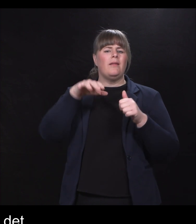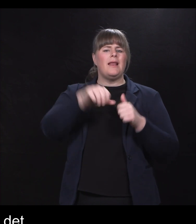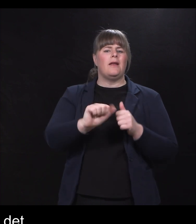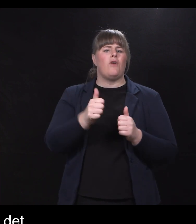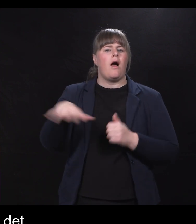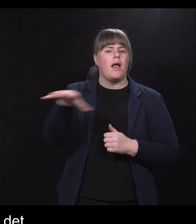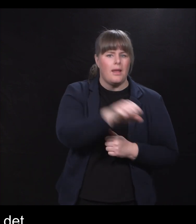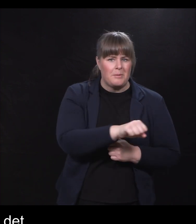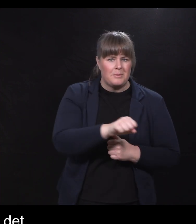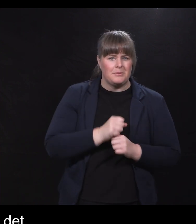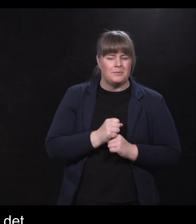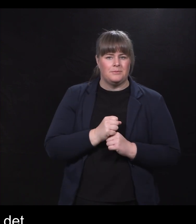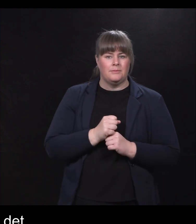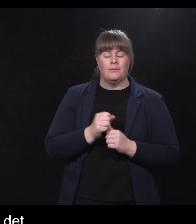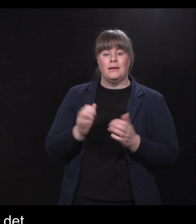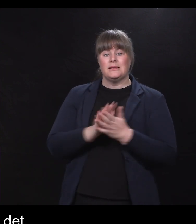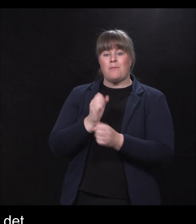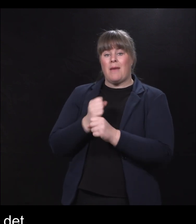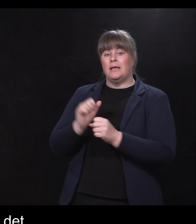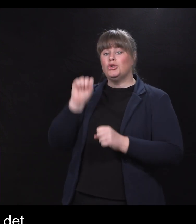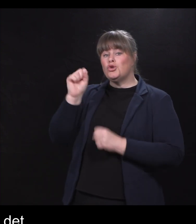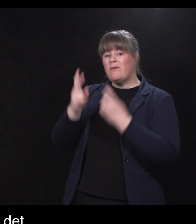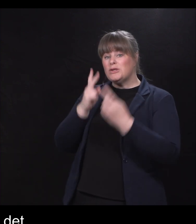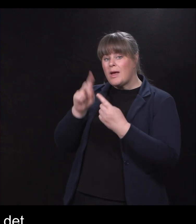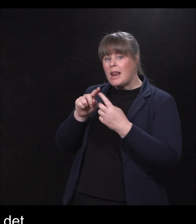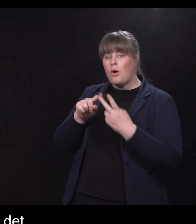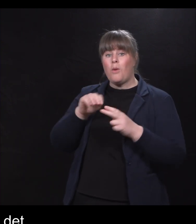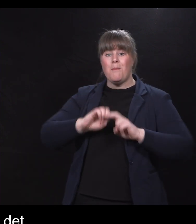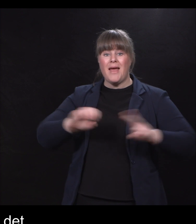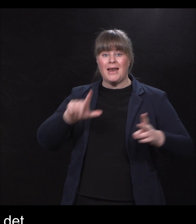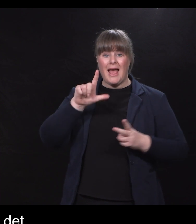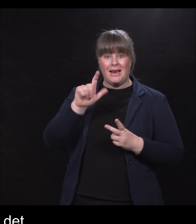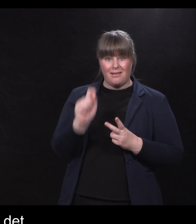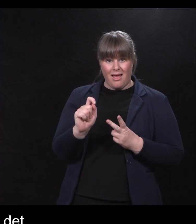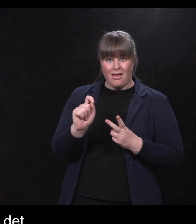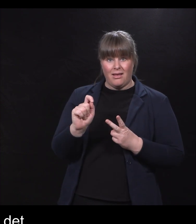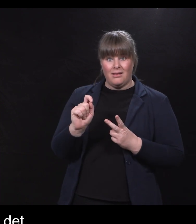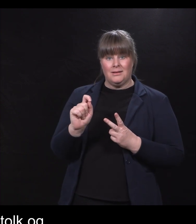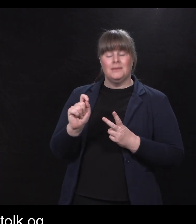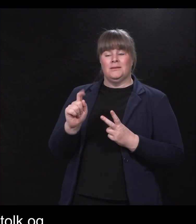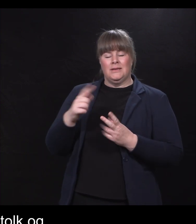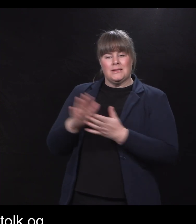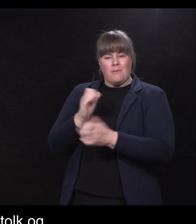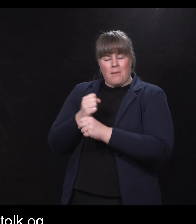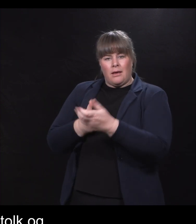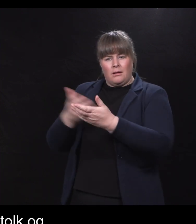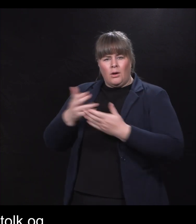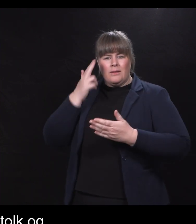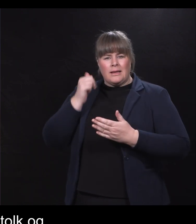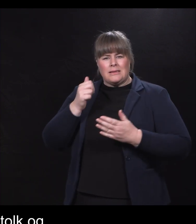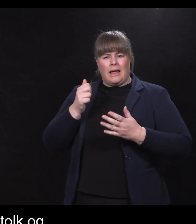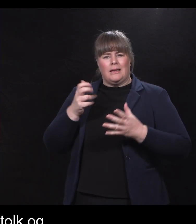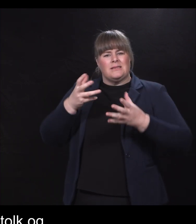Sammen med Supervisuell og Media LT tester Damm i dag ut en samlet løsning